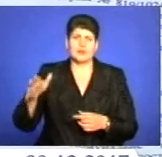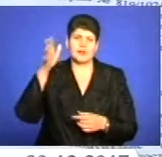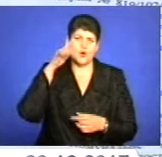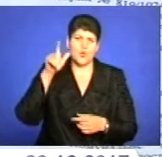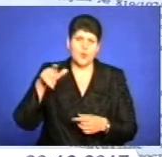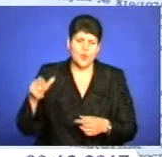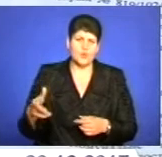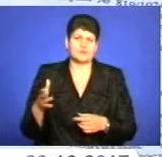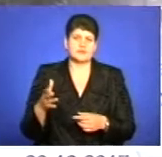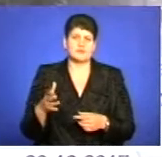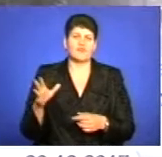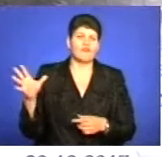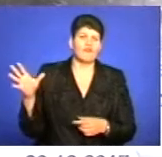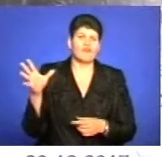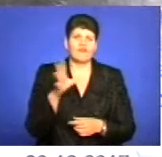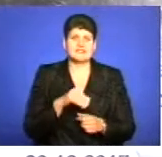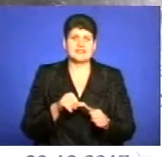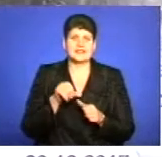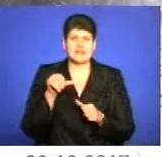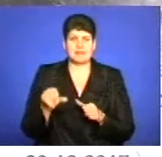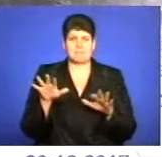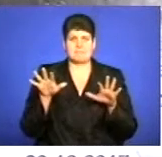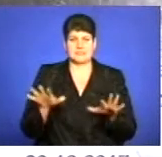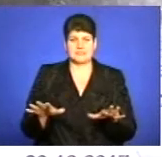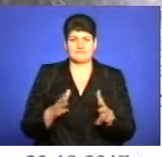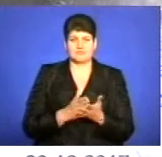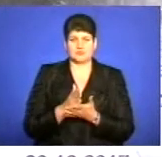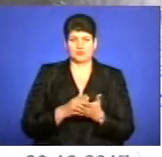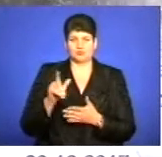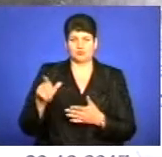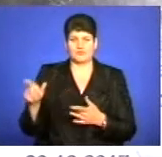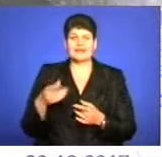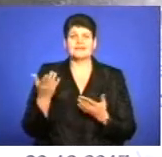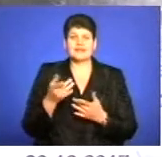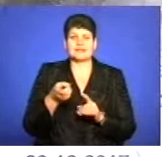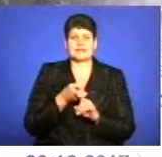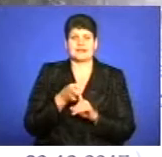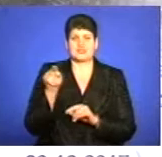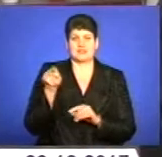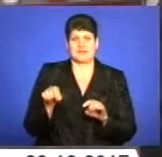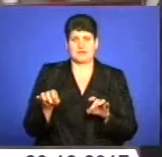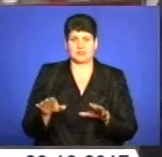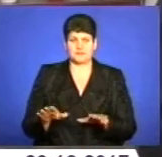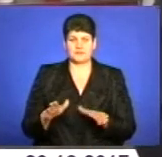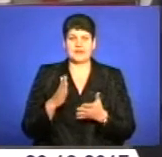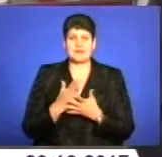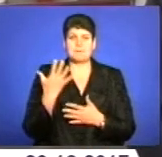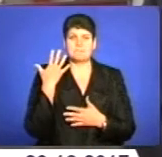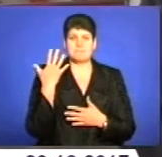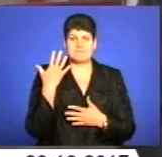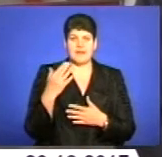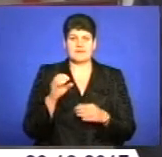і екологи, словом, усі, крім місцевих чиновників, від яких, власне, залежить її вирішення. Є п'ять скидів